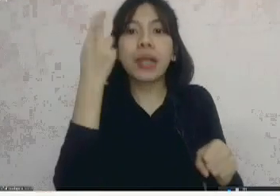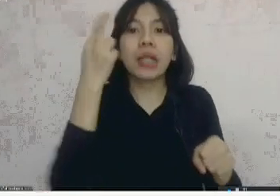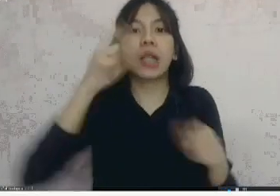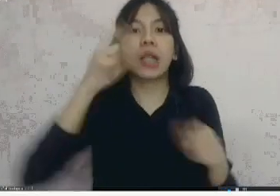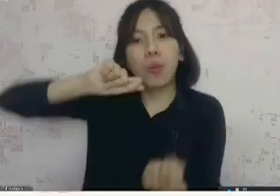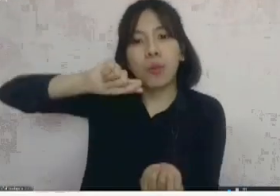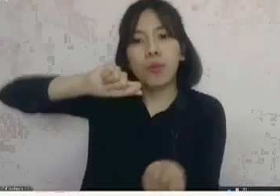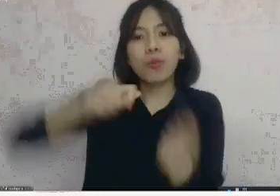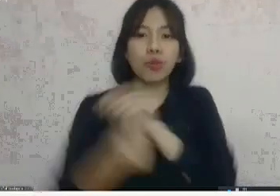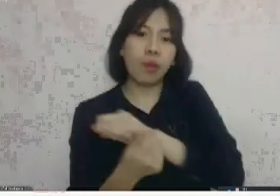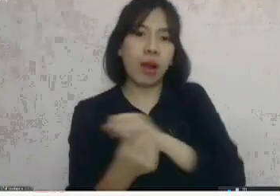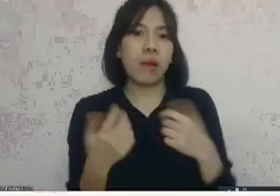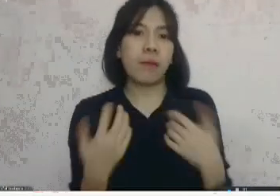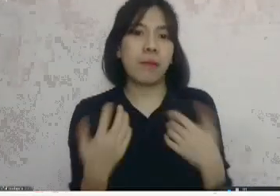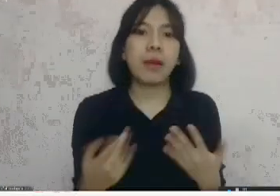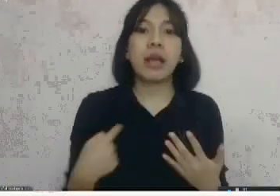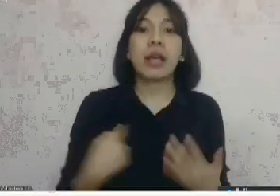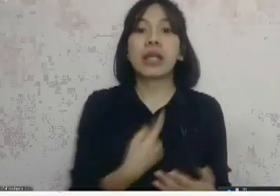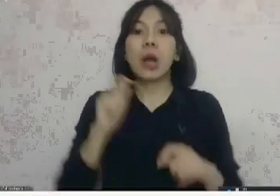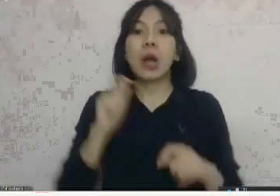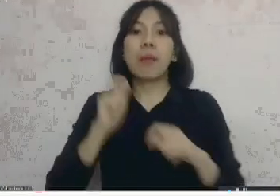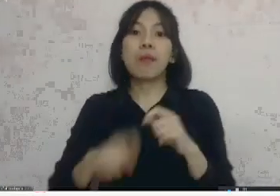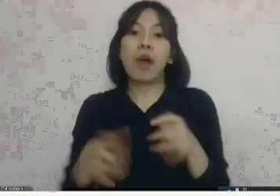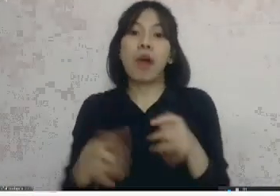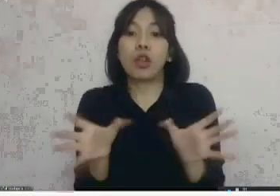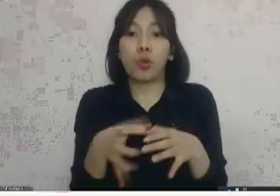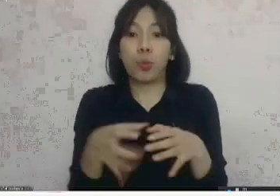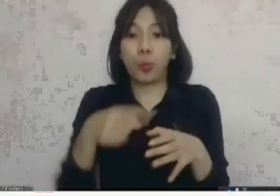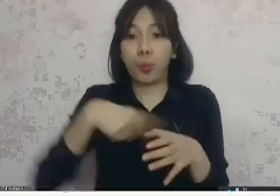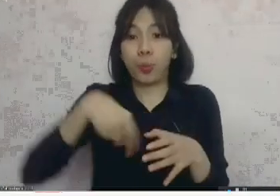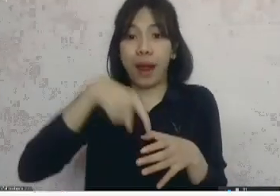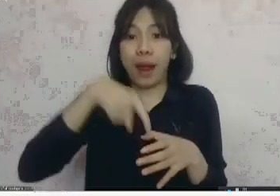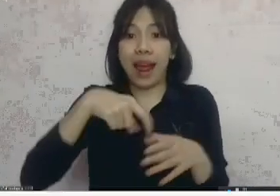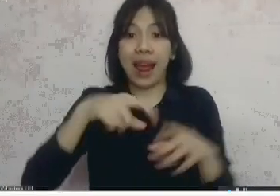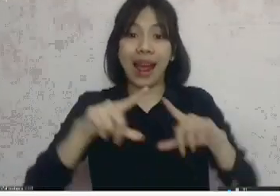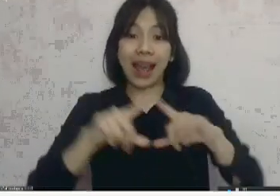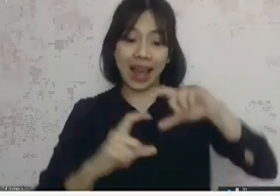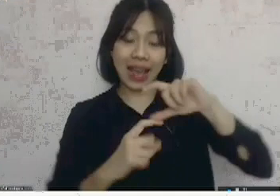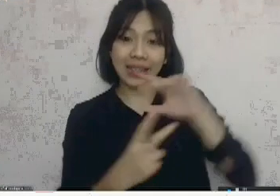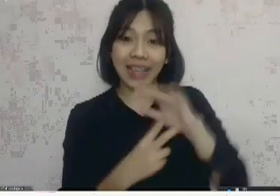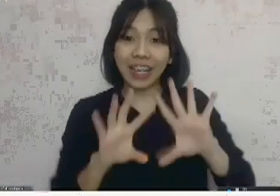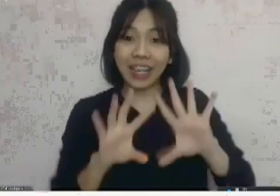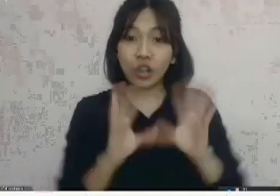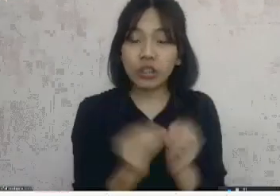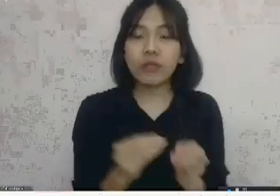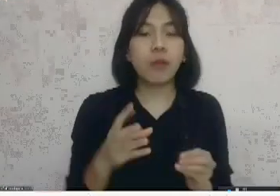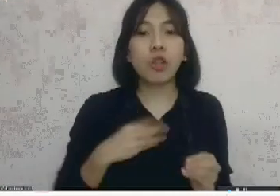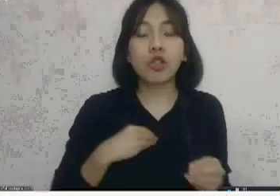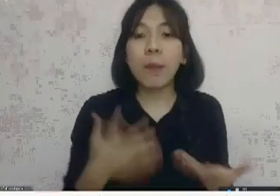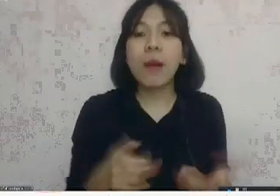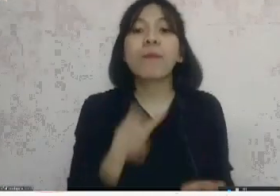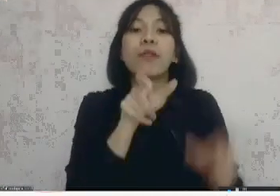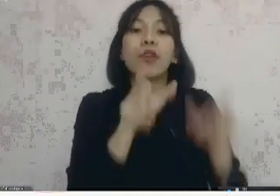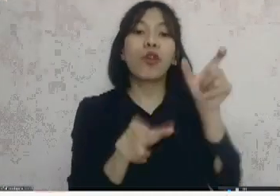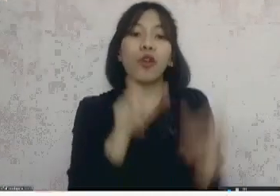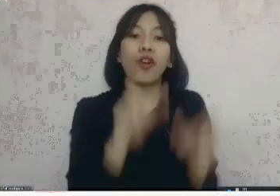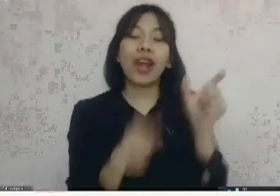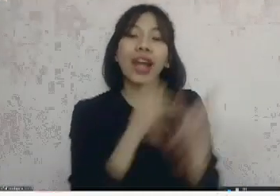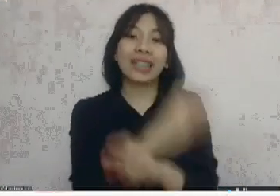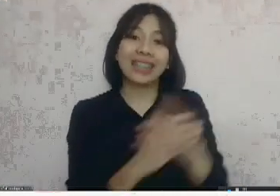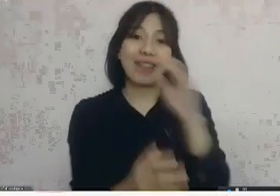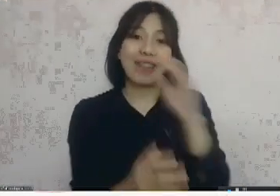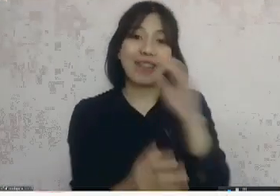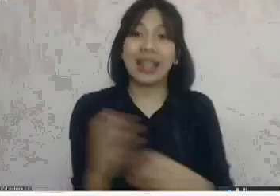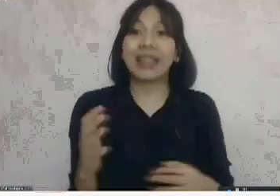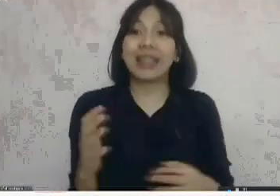saya juga kita ada grup namanya ASN inklusif jadi kita menghimpun teman-teman penyelan disabilitas yang CPNS yang PNS disabilitas